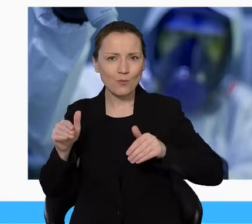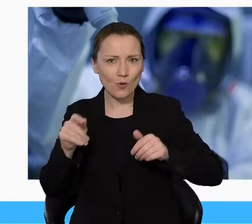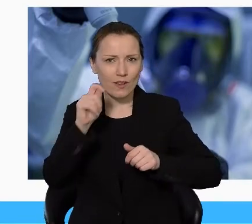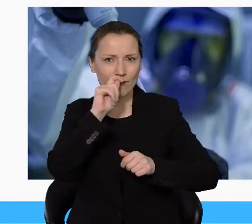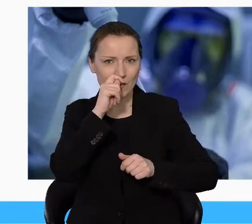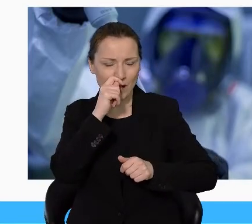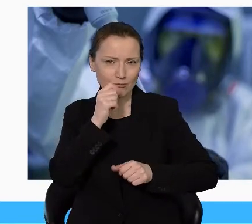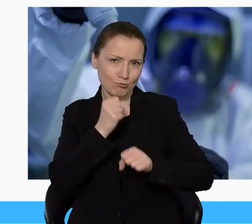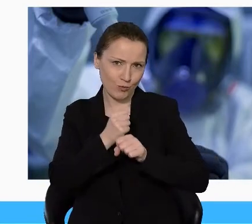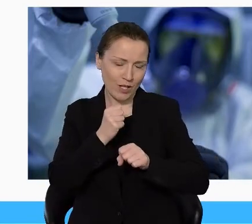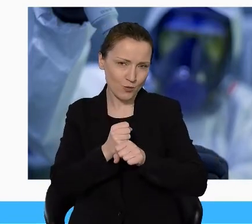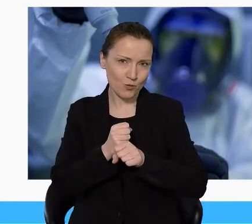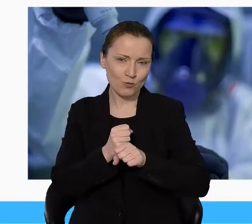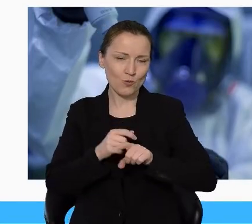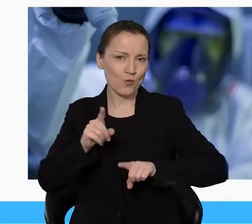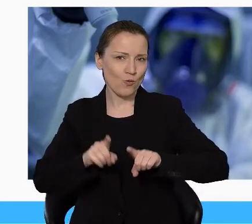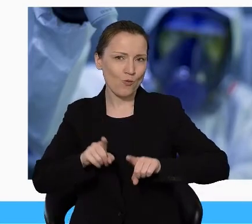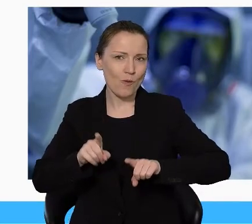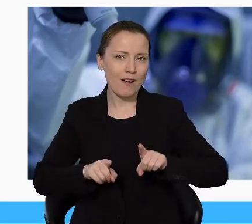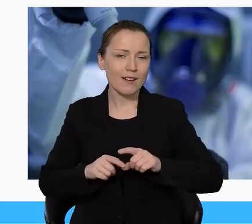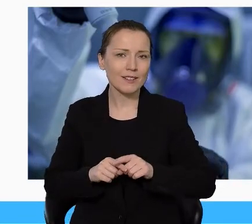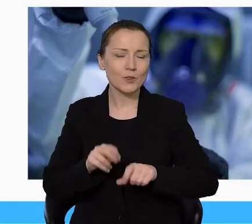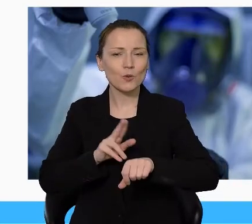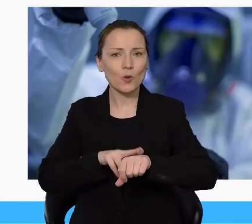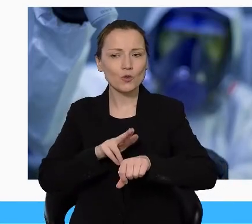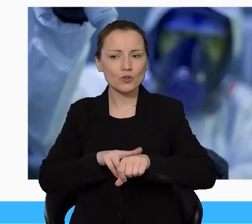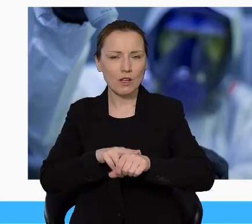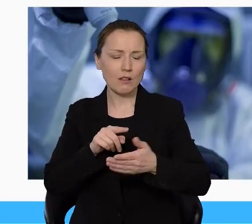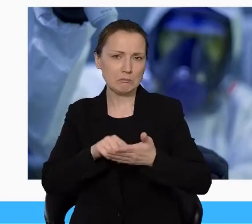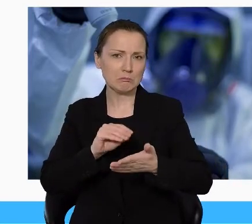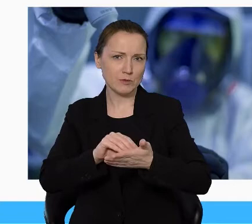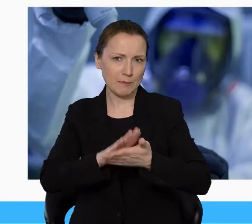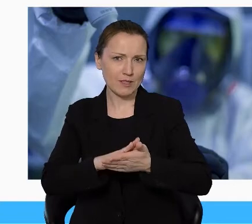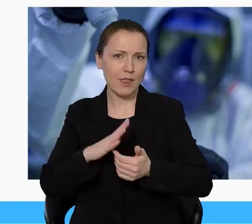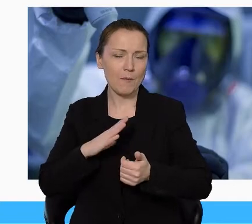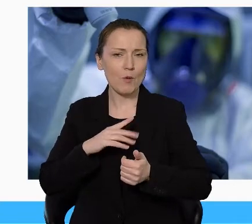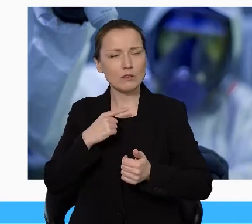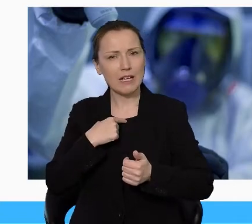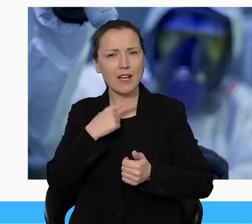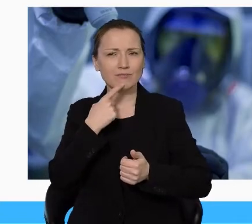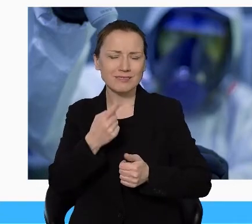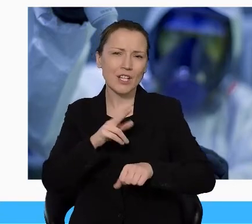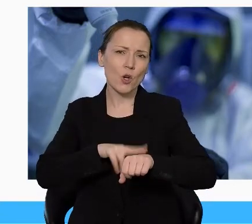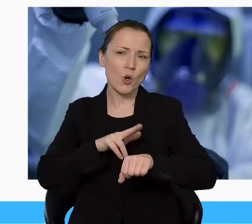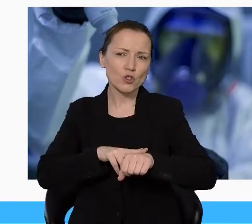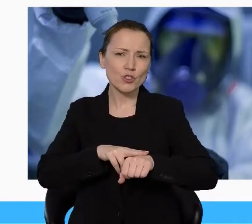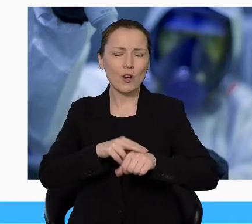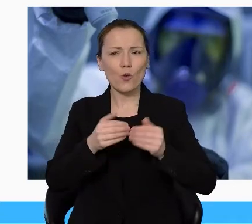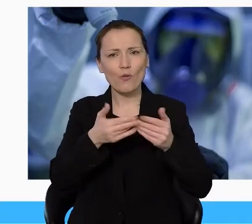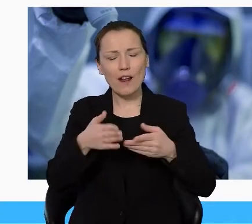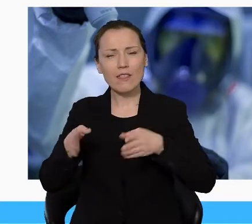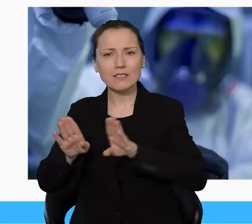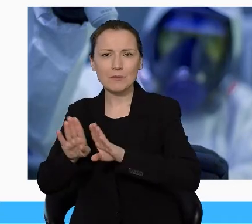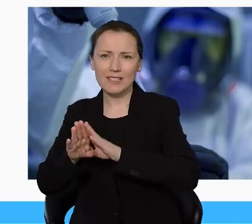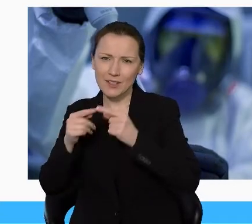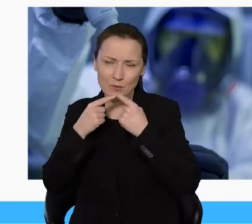One pracują i działają w godzinach wyznaczonych dla nich. Ja może tych godzin nie będę cytował, ale